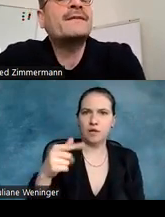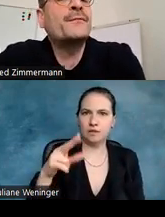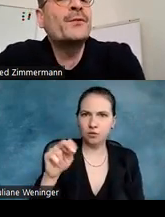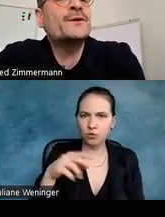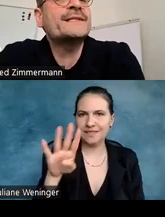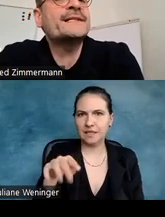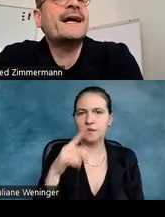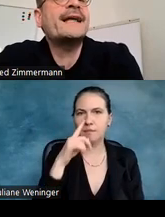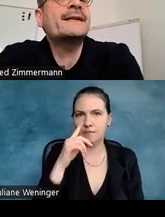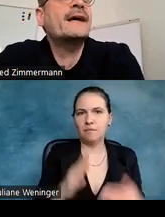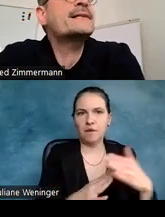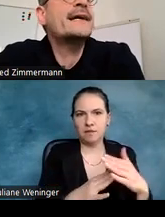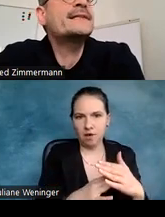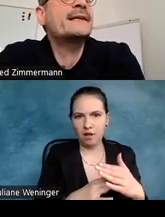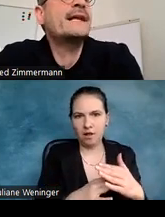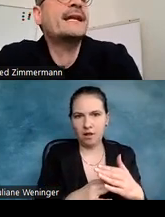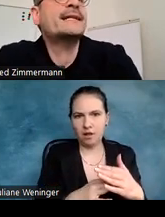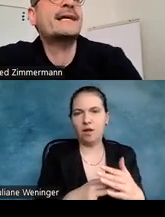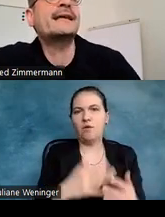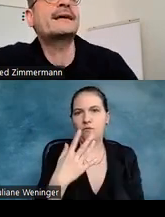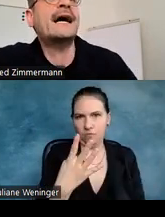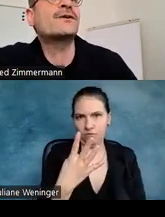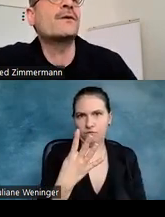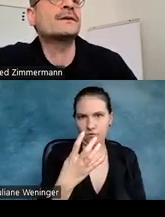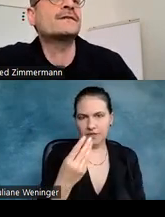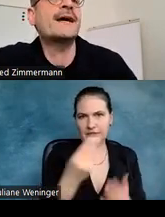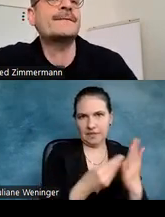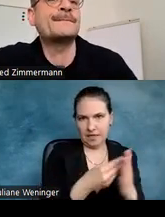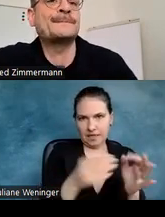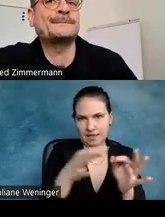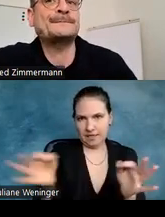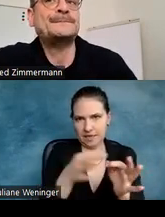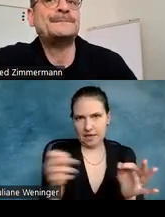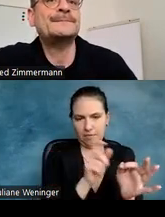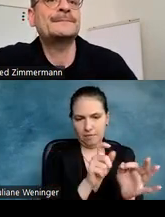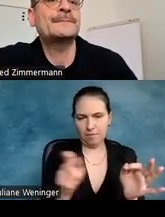maximal 45 Zeichen in einer Zeile angeordnet werden.